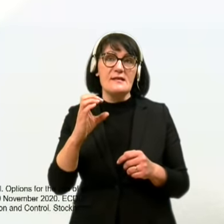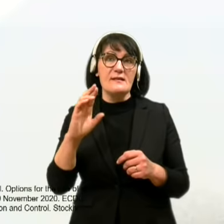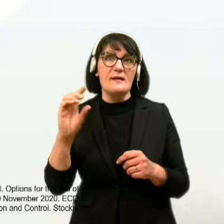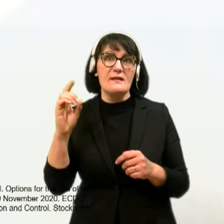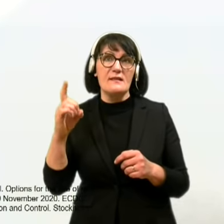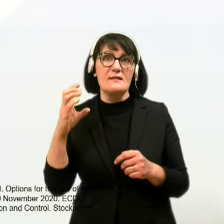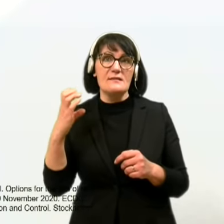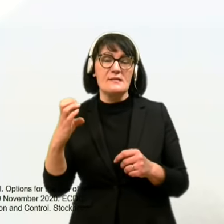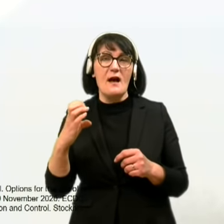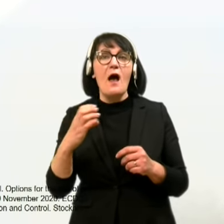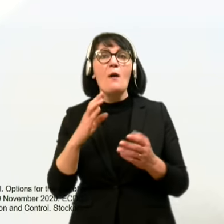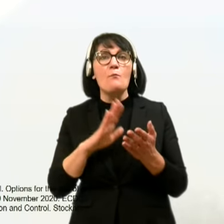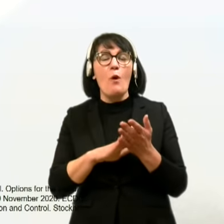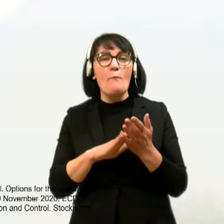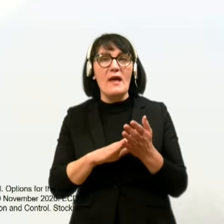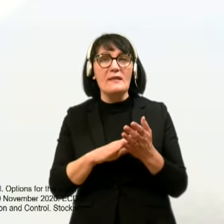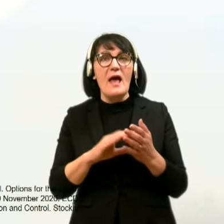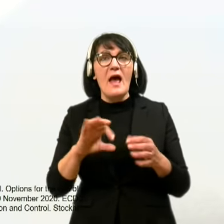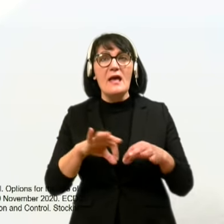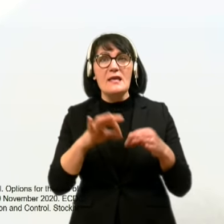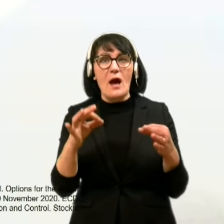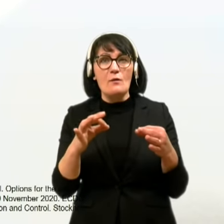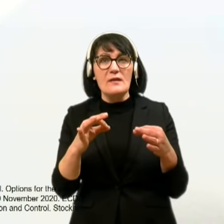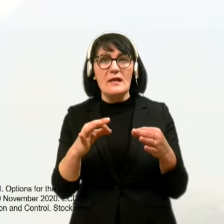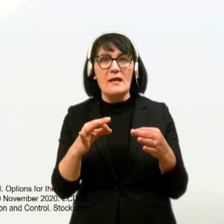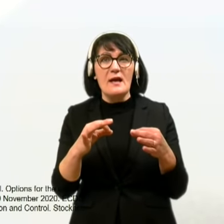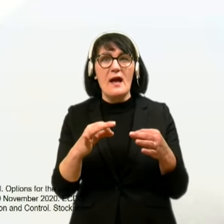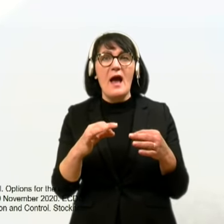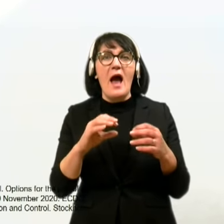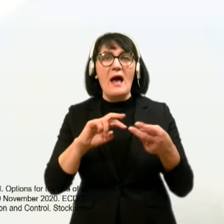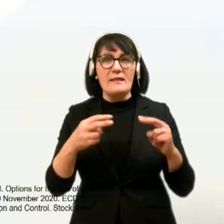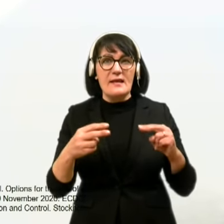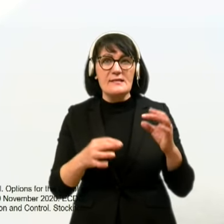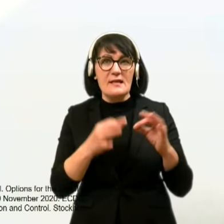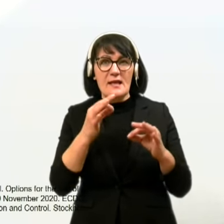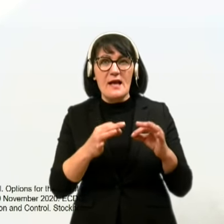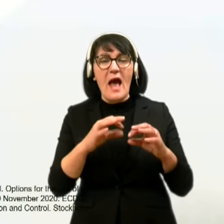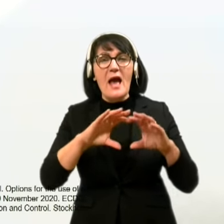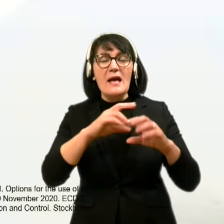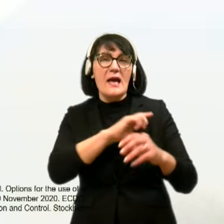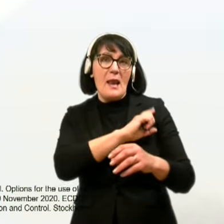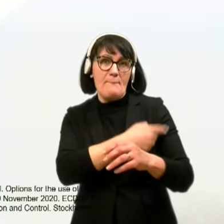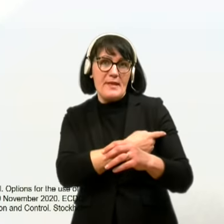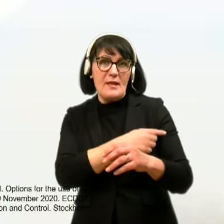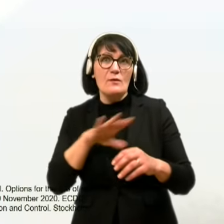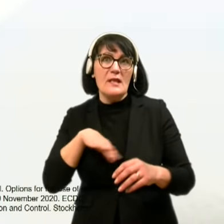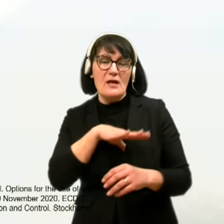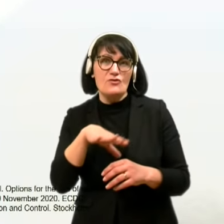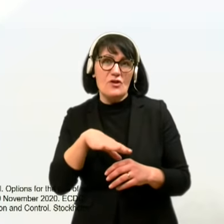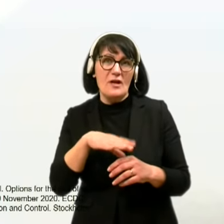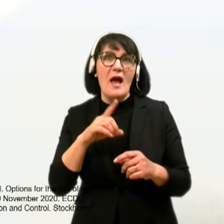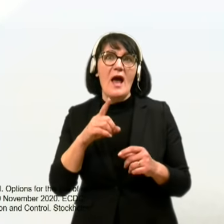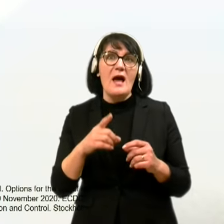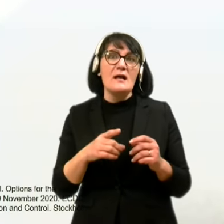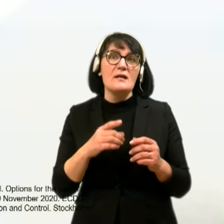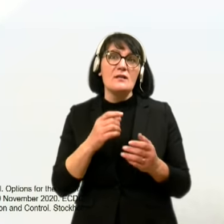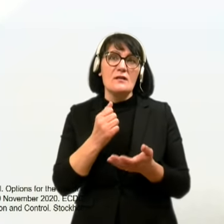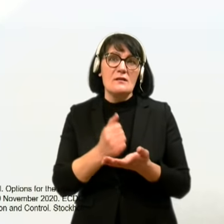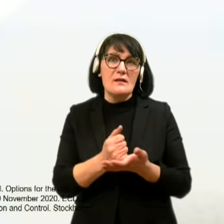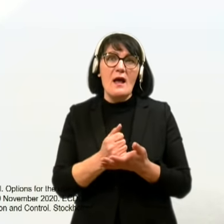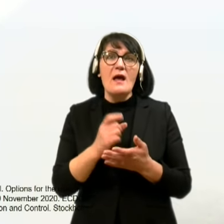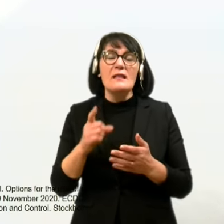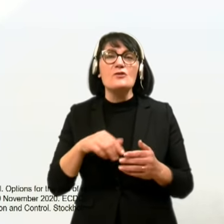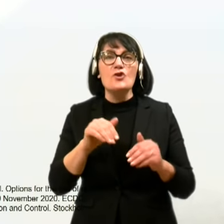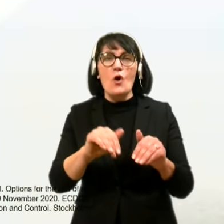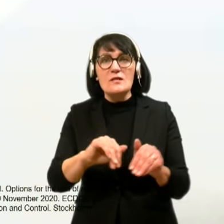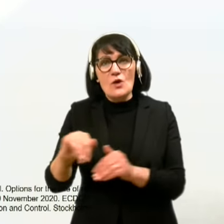javno zdravstveni pomembnih hitrih antigenskih testov. Krepitev naših kapacitet za hitro identifikacijo bolnih, njihovo izolacijo in